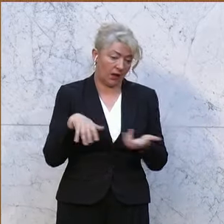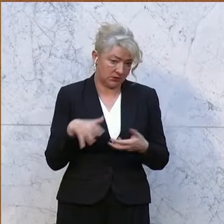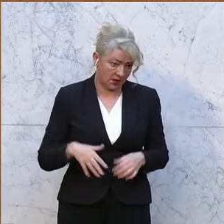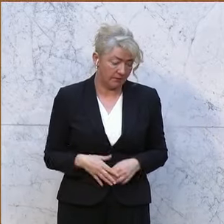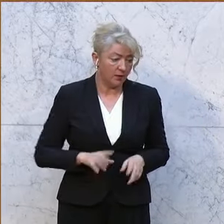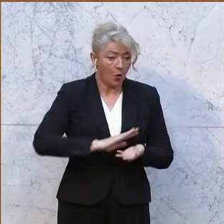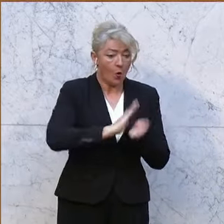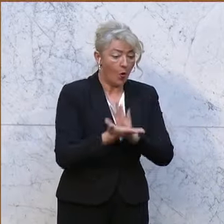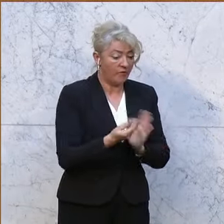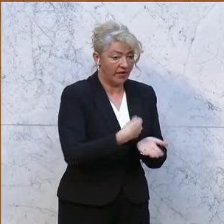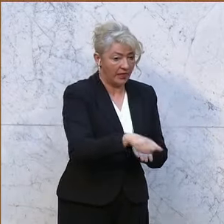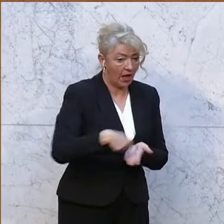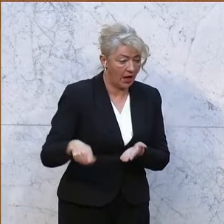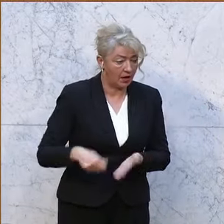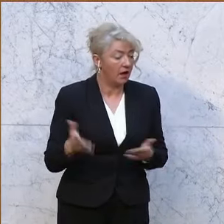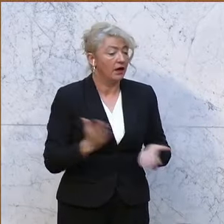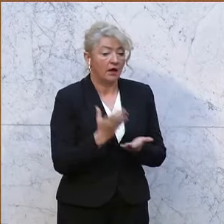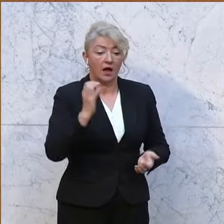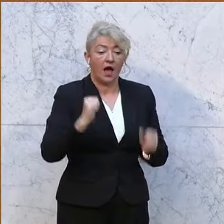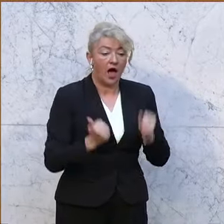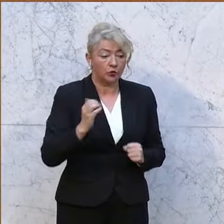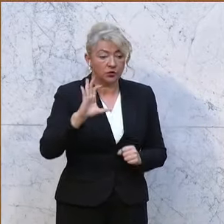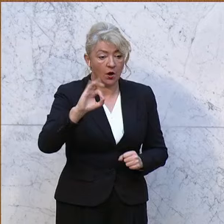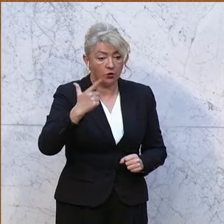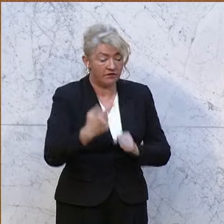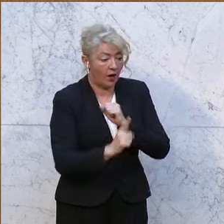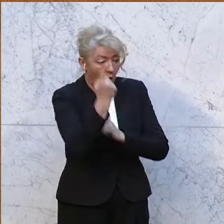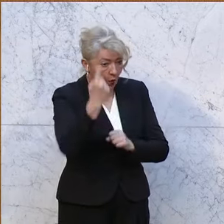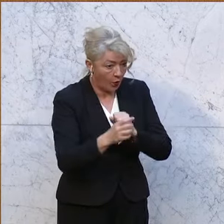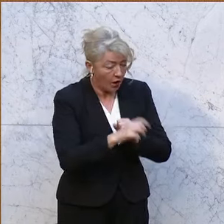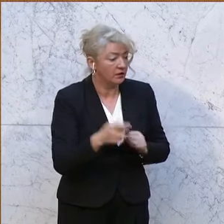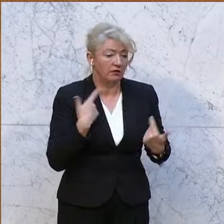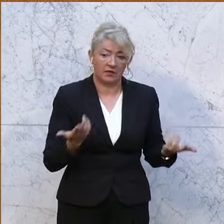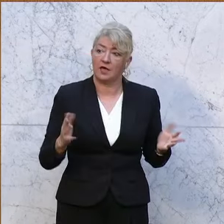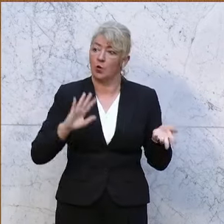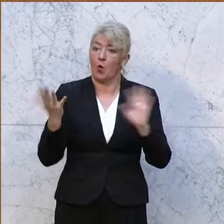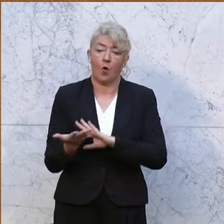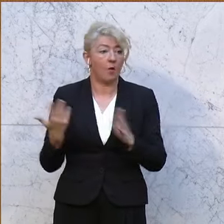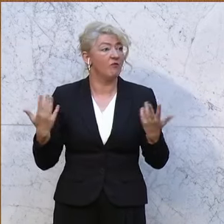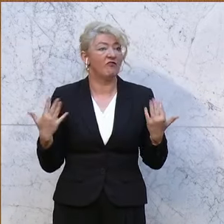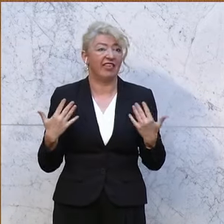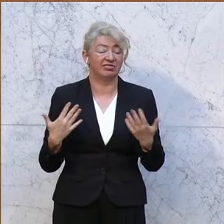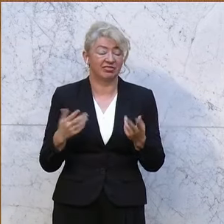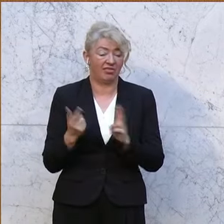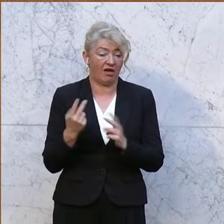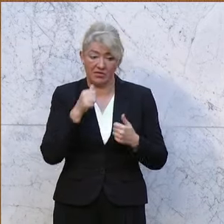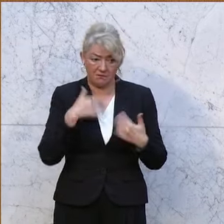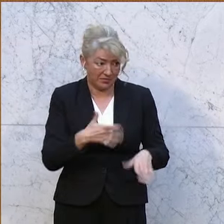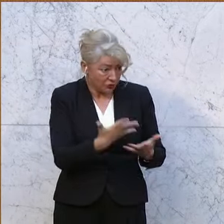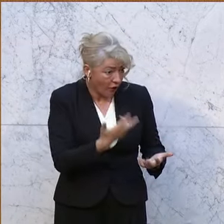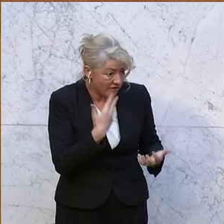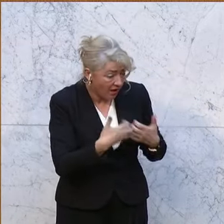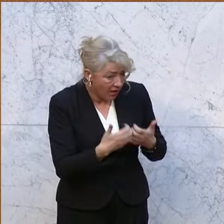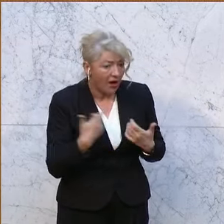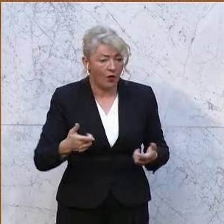Umverteilen, keine Autos mehr, höhere CO2-Steuer und schon haben wir keine Unwetter mehr. Das wollt ihr uns erzählen. Und dahinter lassen wir die